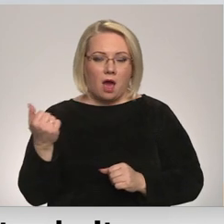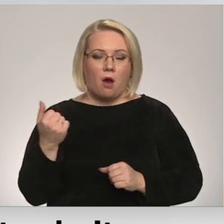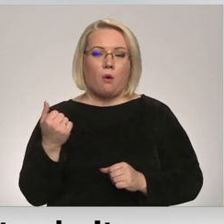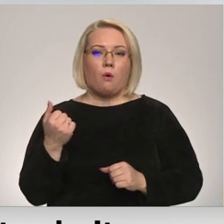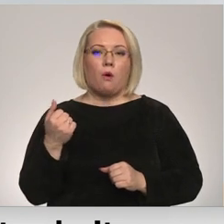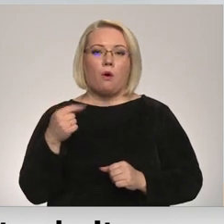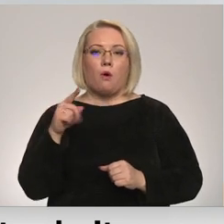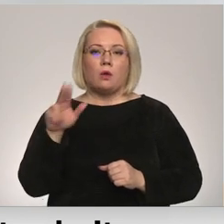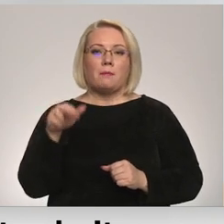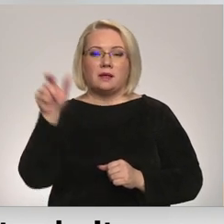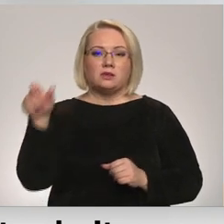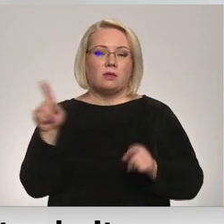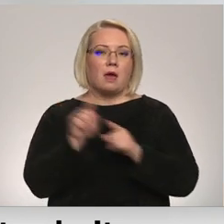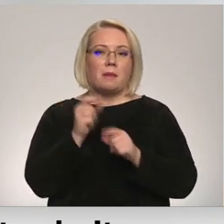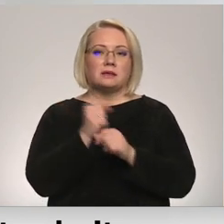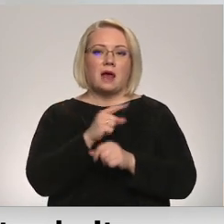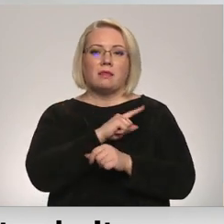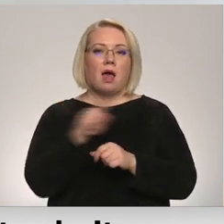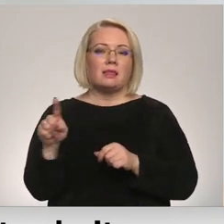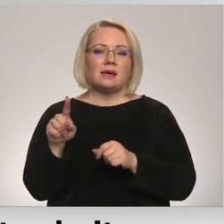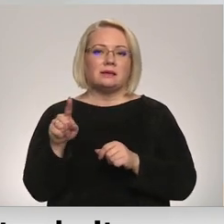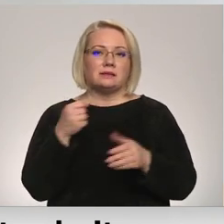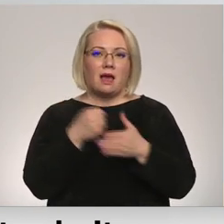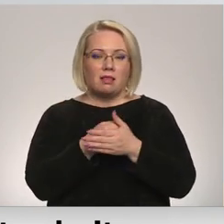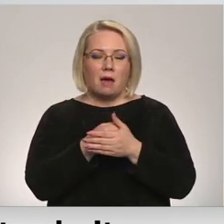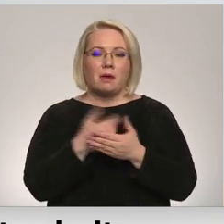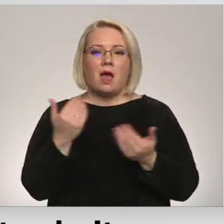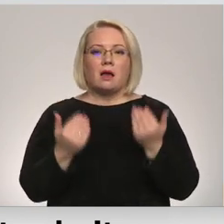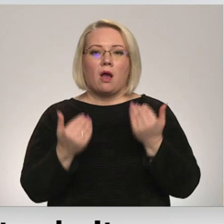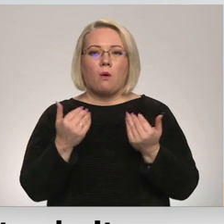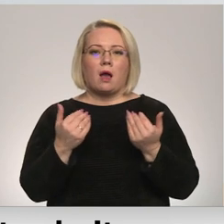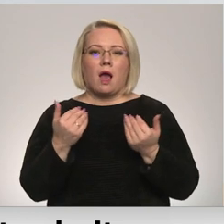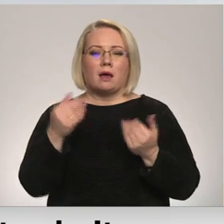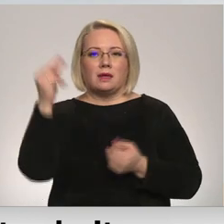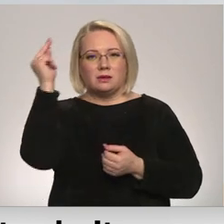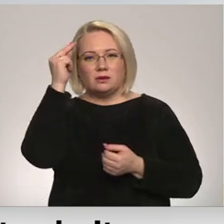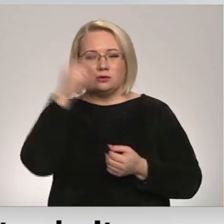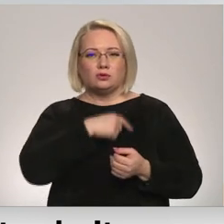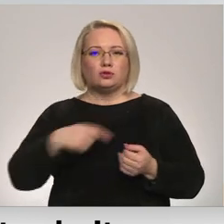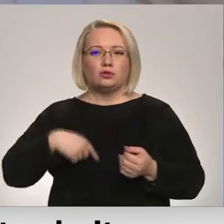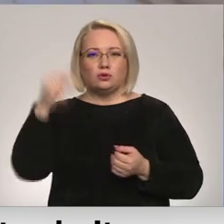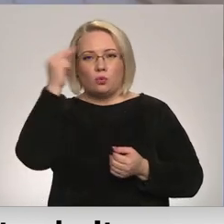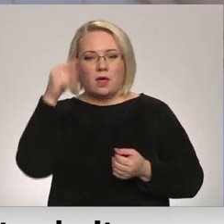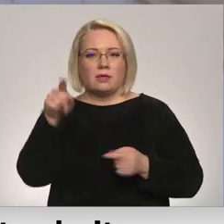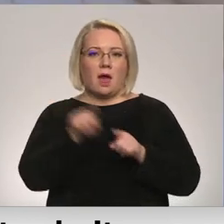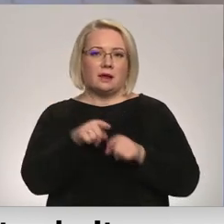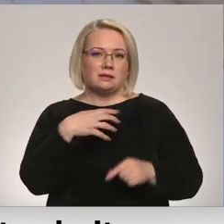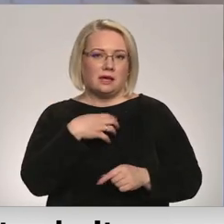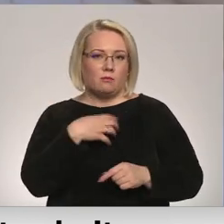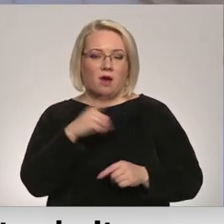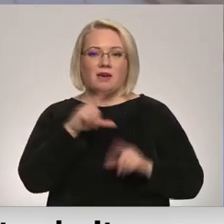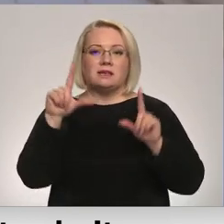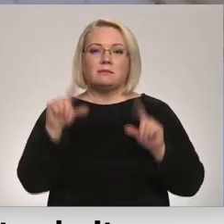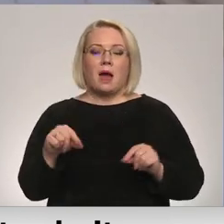pensionāri kā pat līdz pēdējiem. Jā, rezidenti kādi, bet rezidenti tie arī ir paslini. Vismazāk